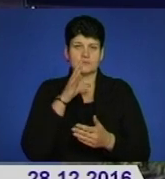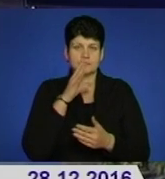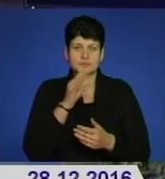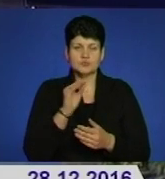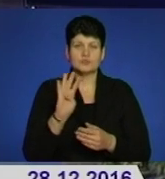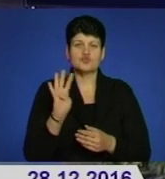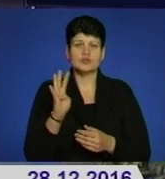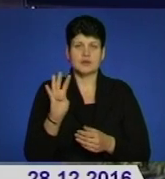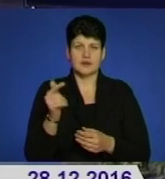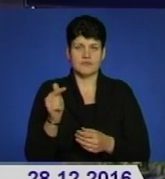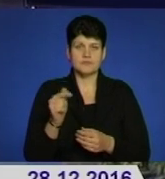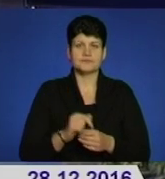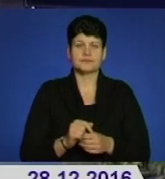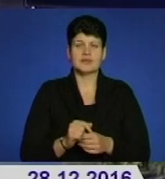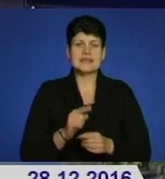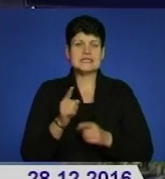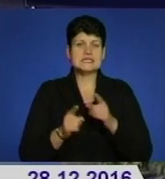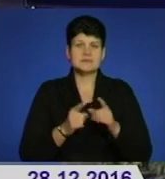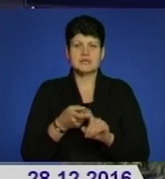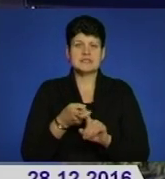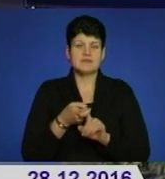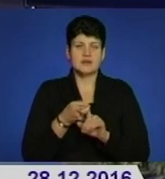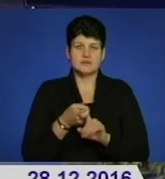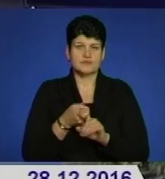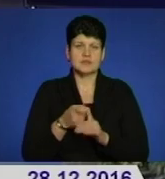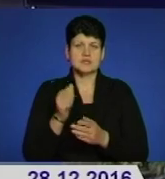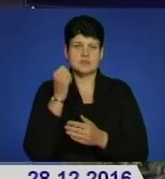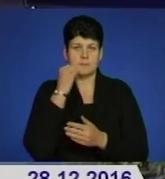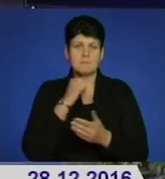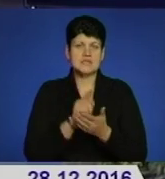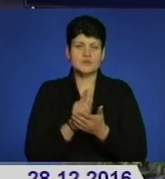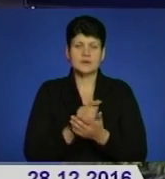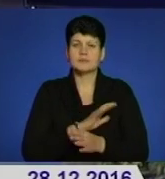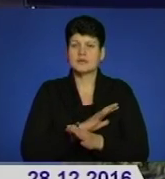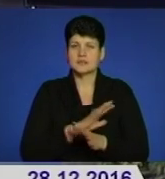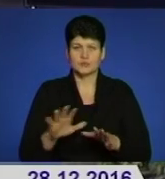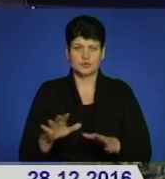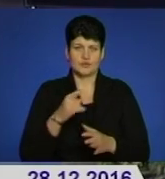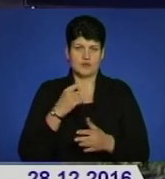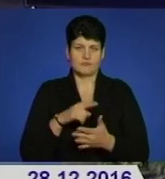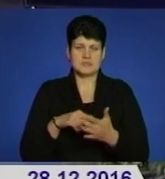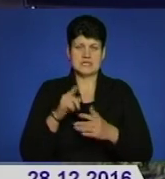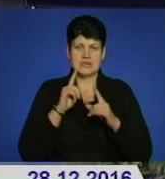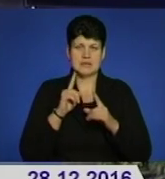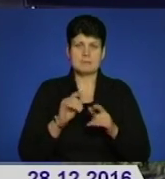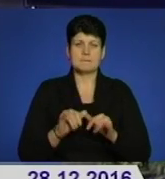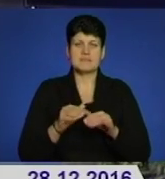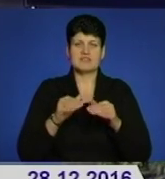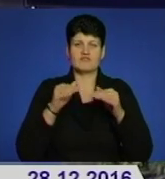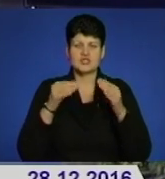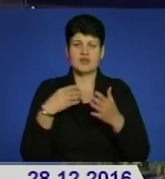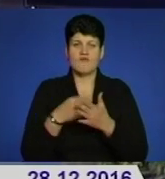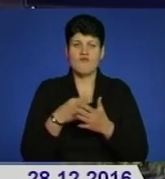зросте до 4 гривень. Зміни не стосуватимуться пільгових категорій населення, запевняють у міській раді. Підвищення вартості проїзду